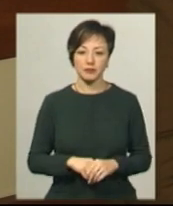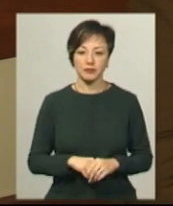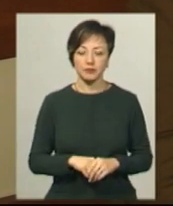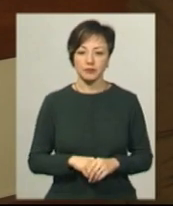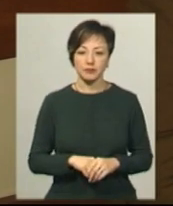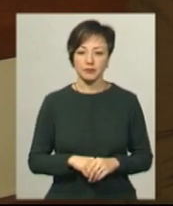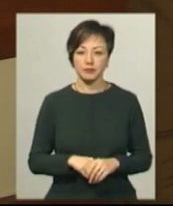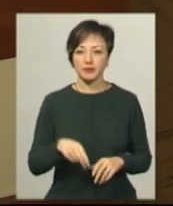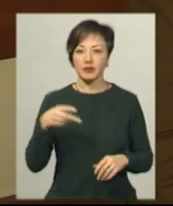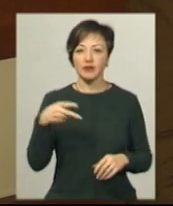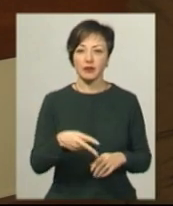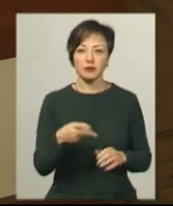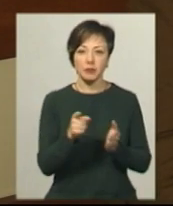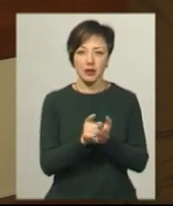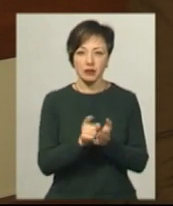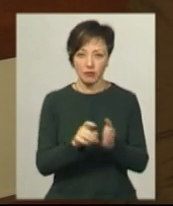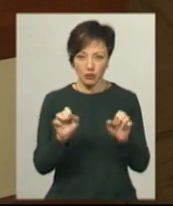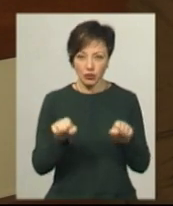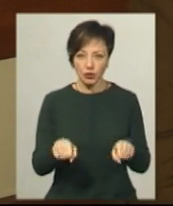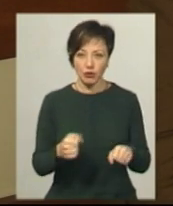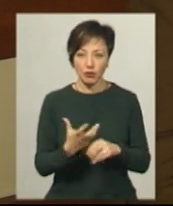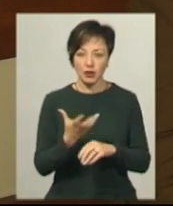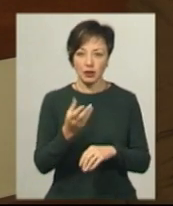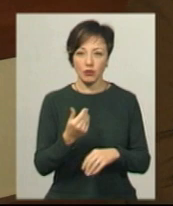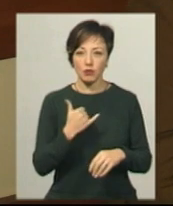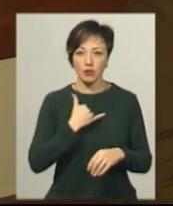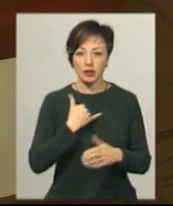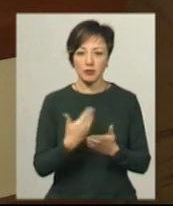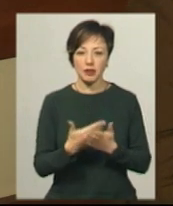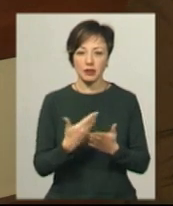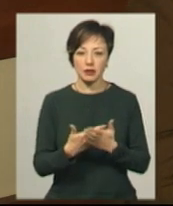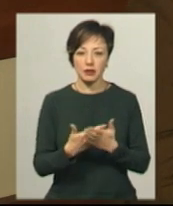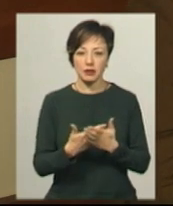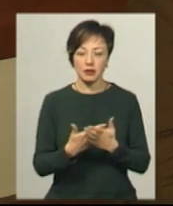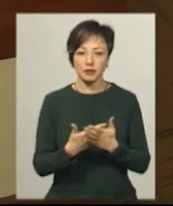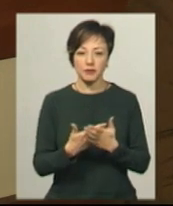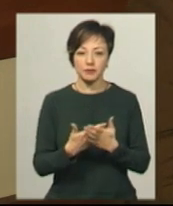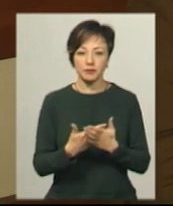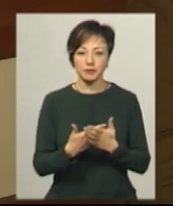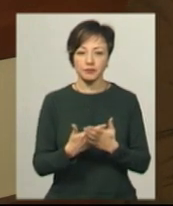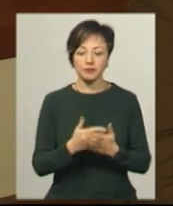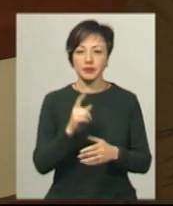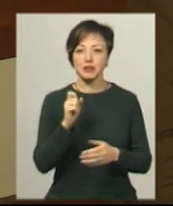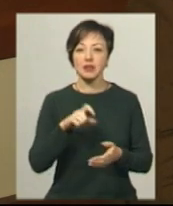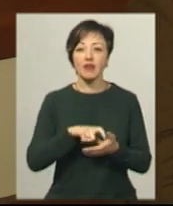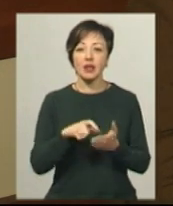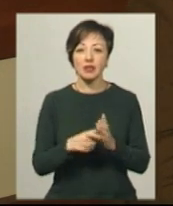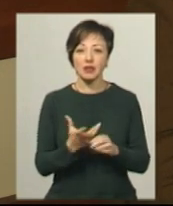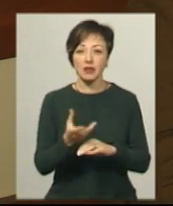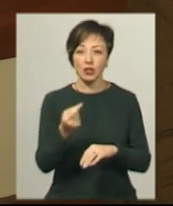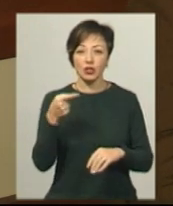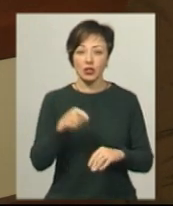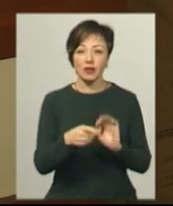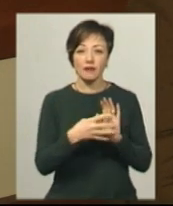тільки дві тисячі пенсії хіба можна уплатити. І тут в мене, наприклад, за квартиру тисяча дев'ятьсот,